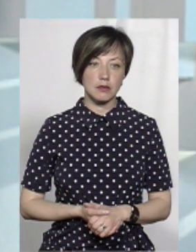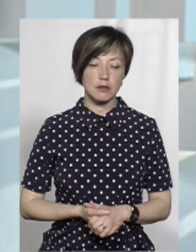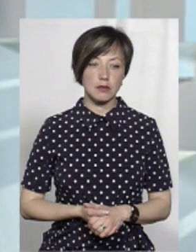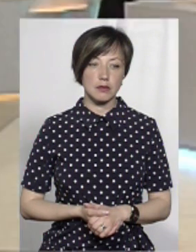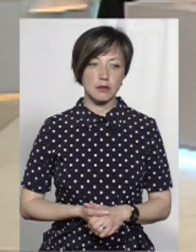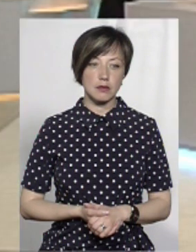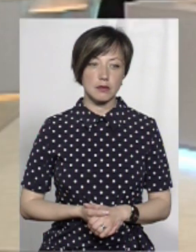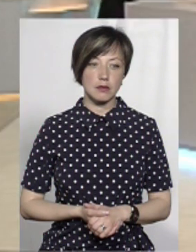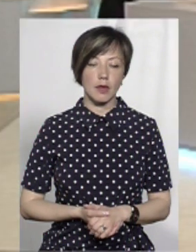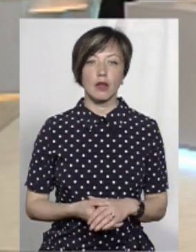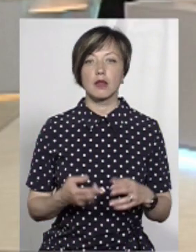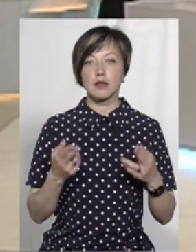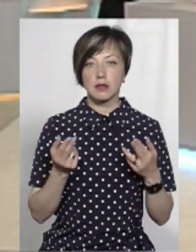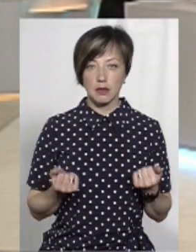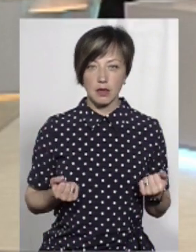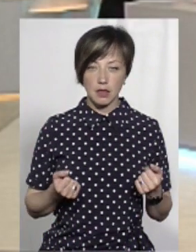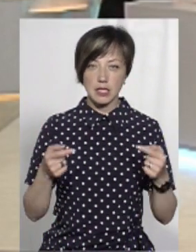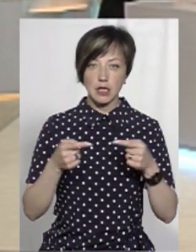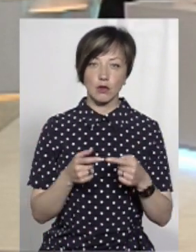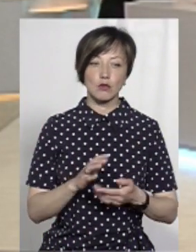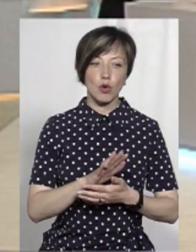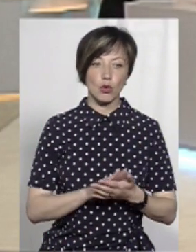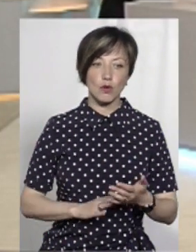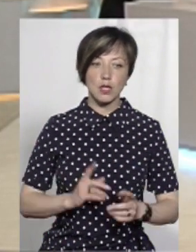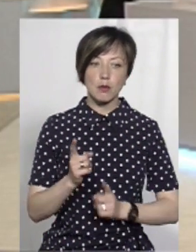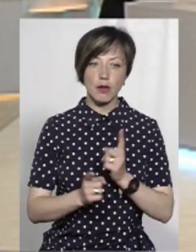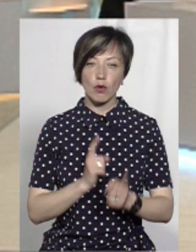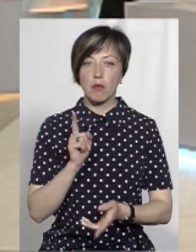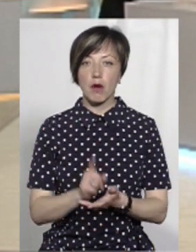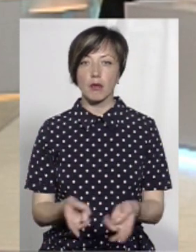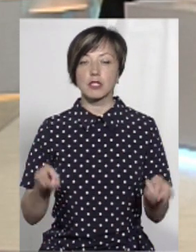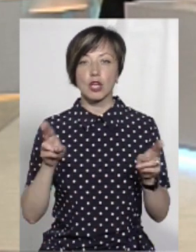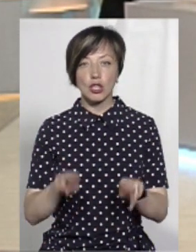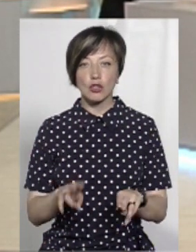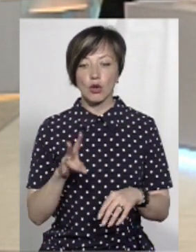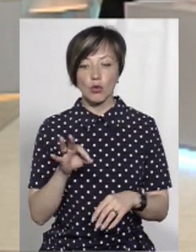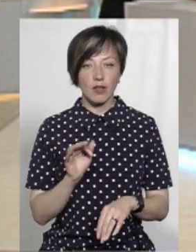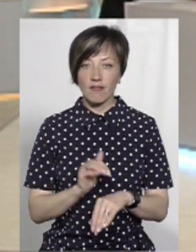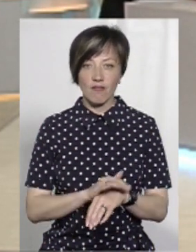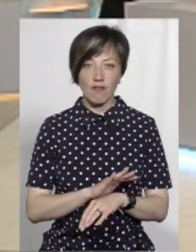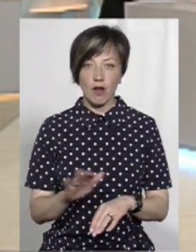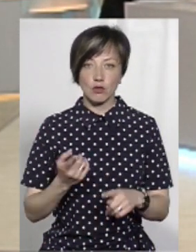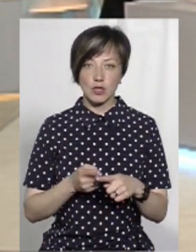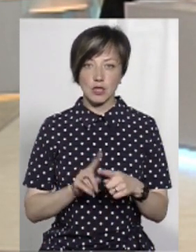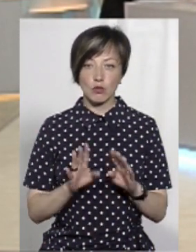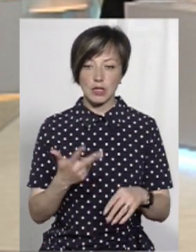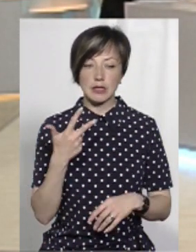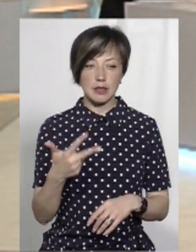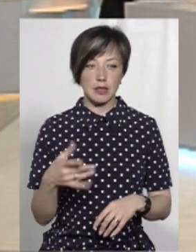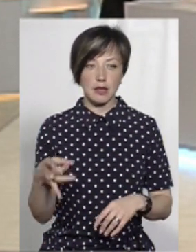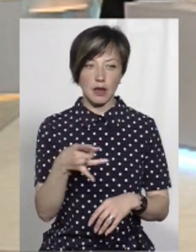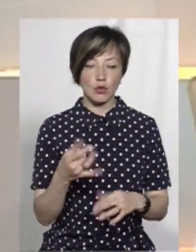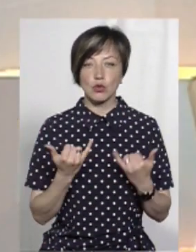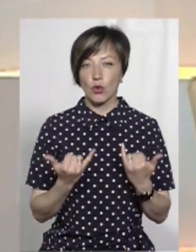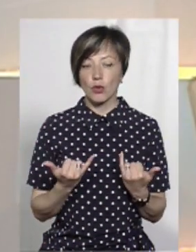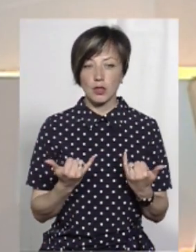Так, згідно з продовженням реформи, ми маємо залишити, але не є фактом, що це буде саме три райони.